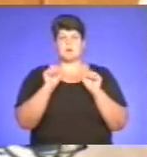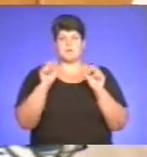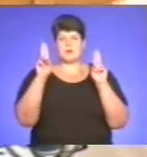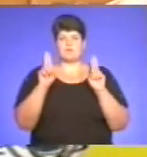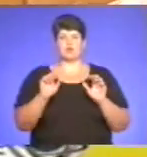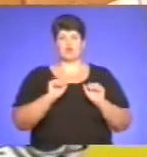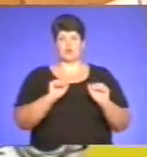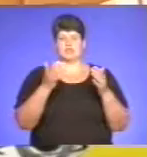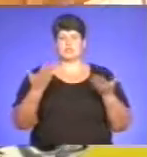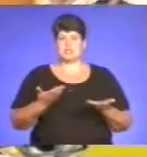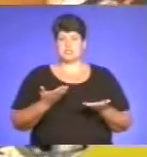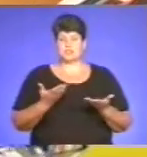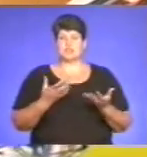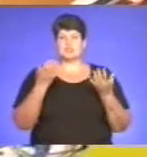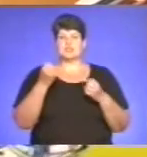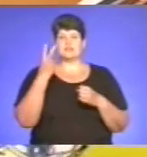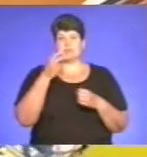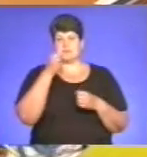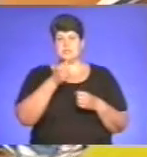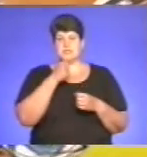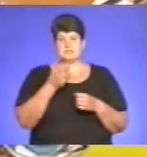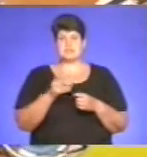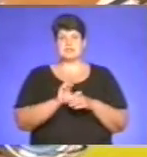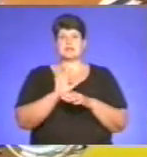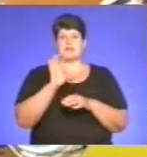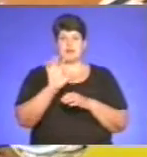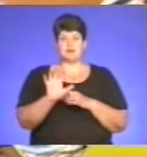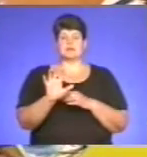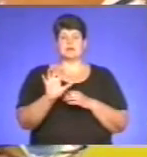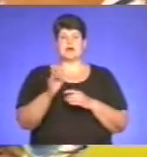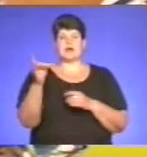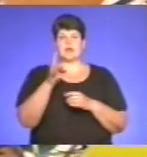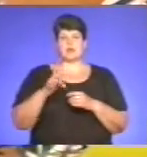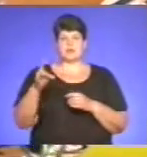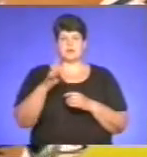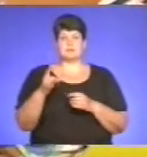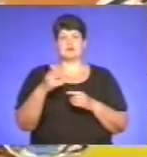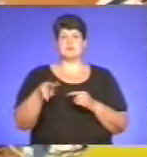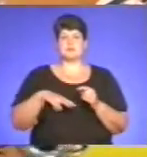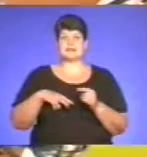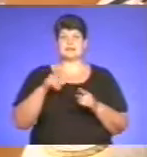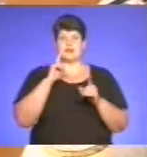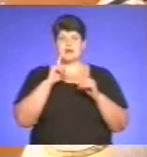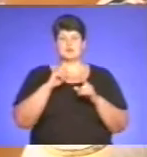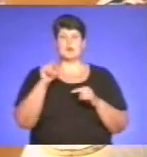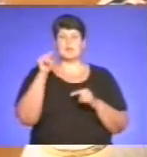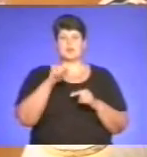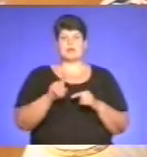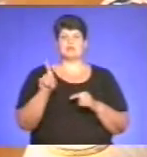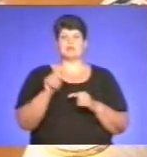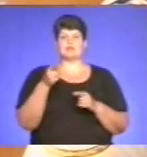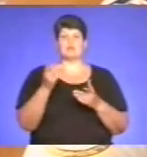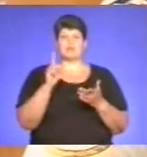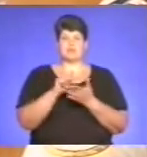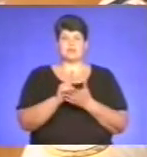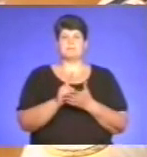місяці Державної служби надзвичайних ситуацій направлені рекомендації районним адміністраціям і радам про те, щоб вони десь визначили